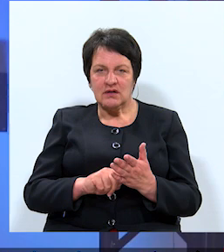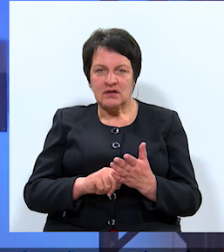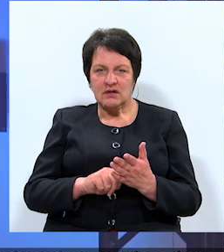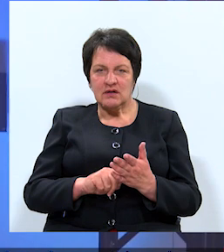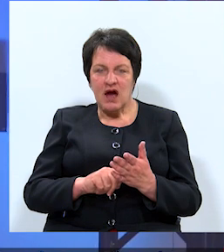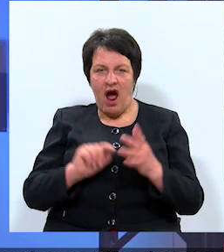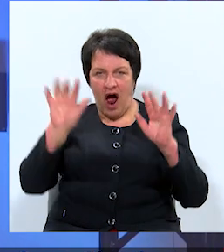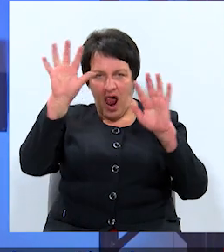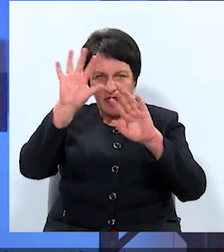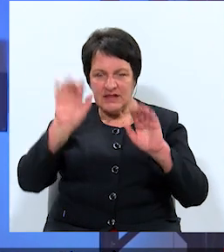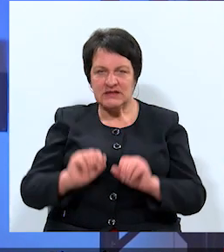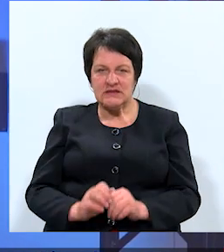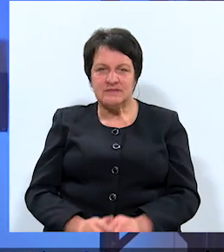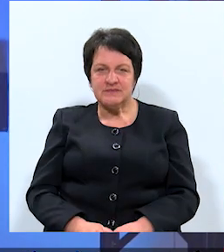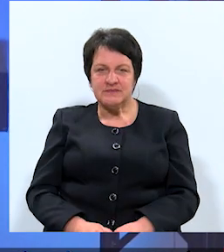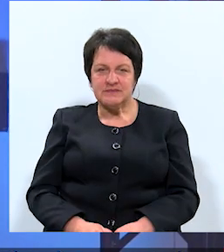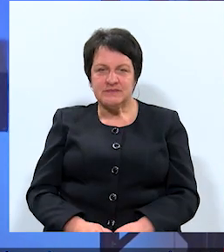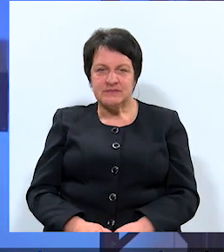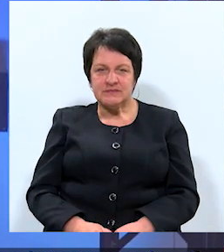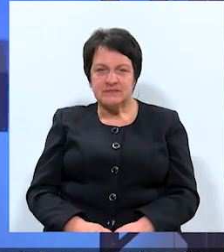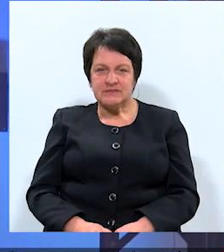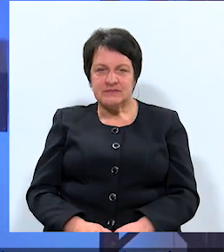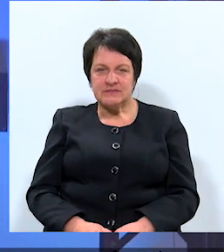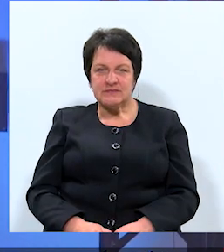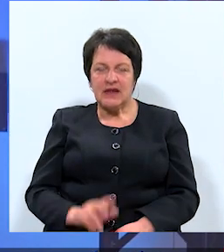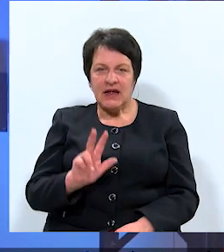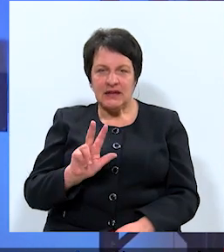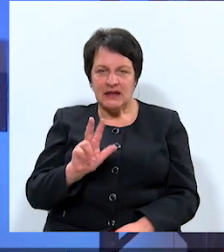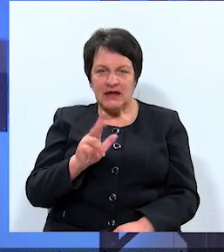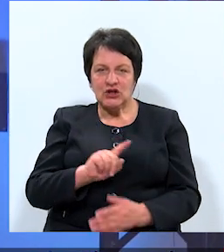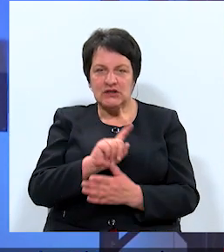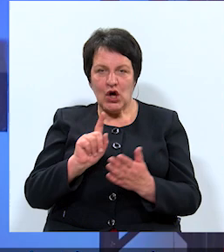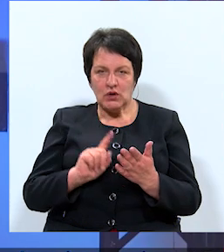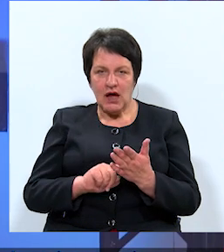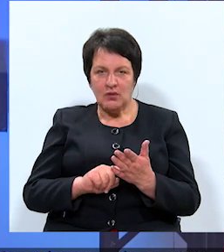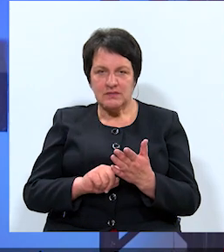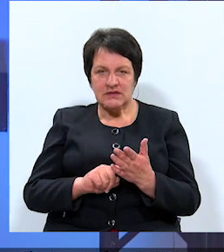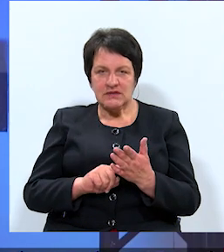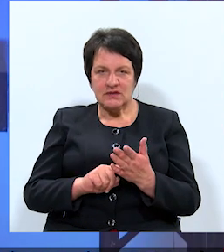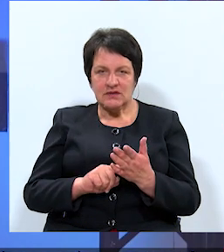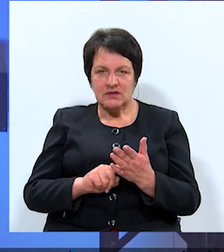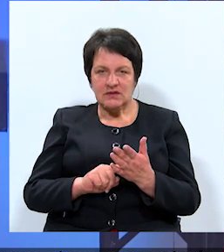Alnis. Turpinām. Trešais jautājums